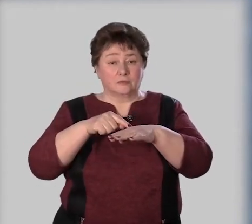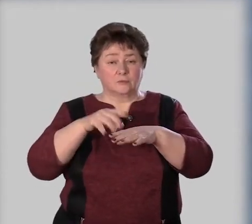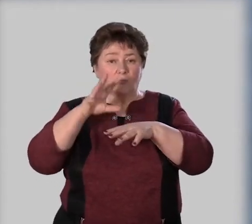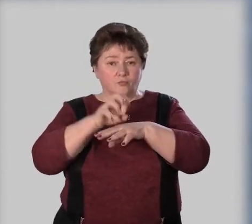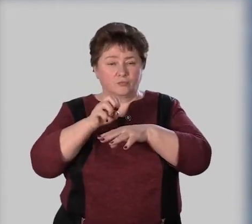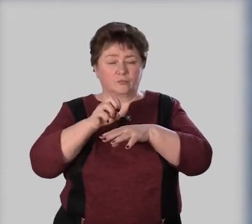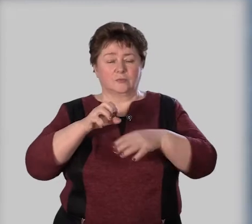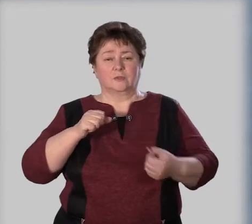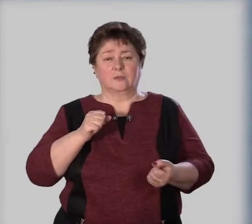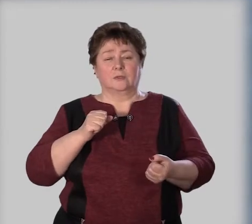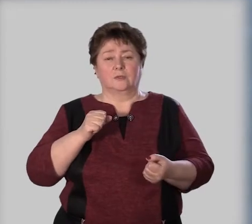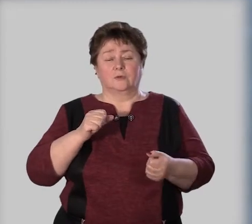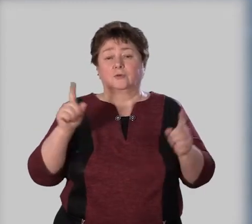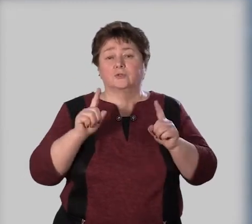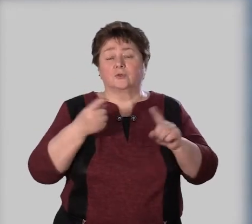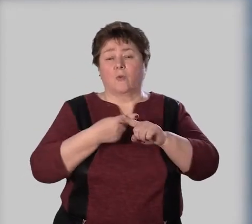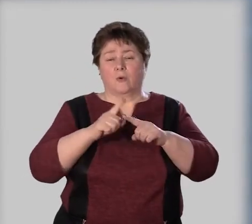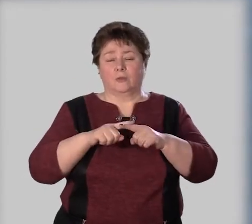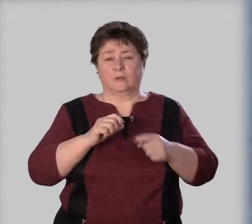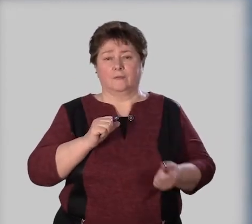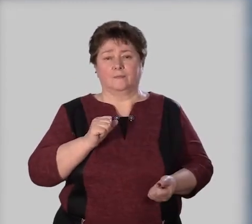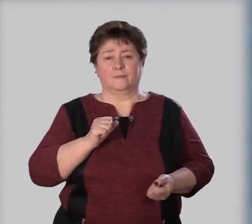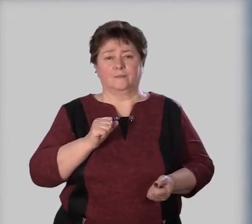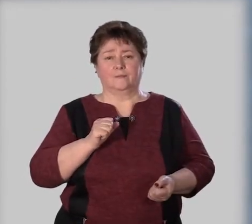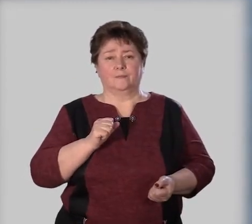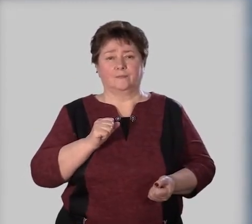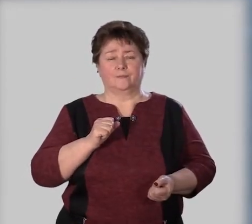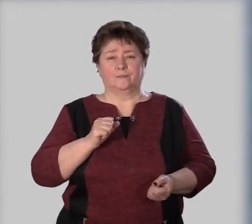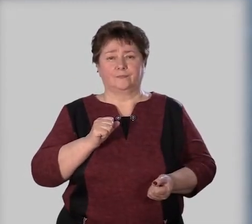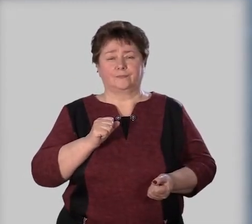дотронешься – кусается. Что это?